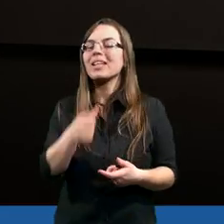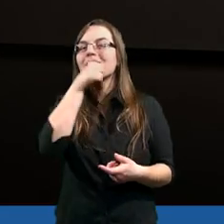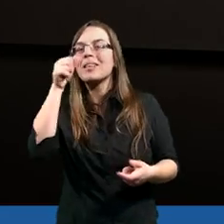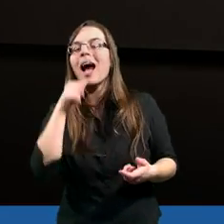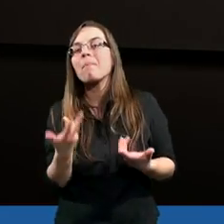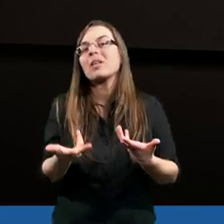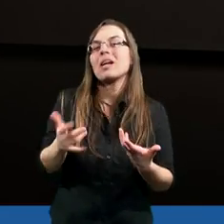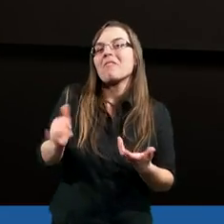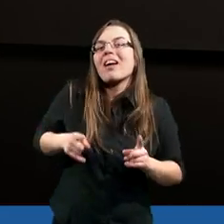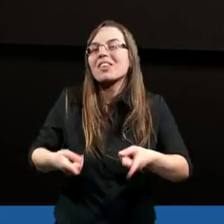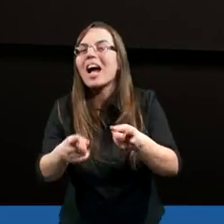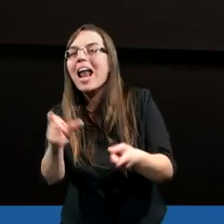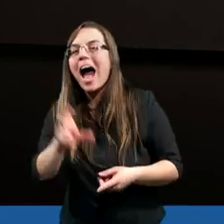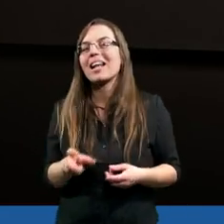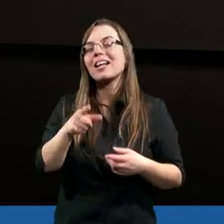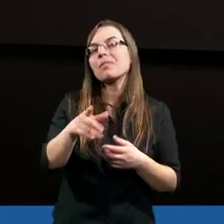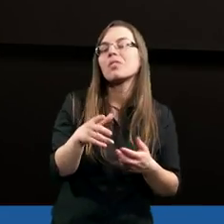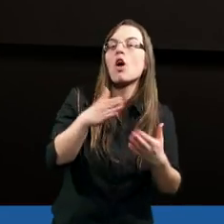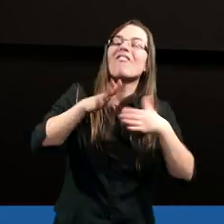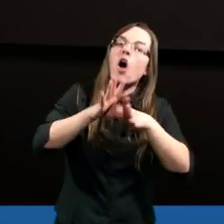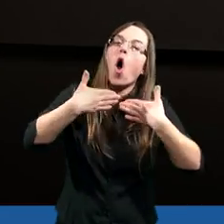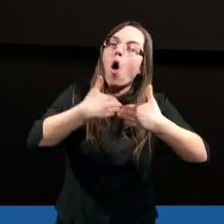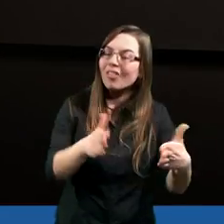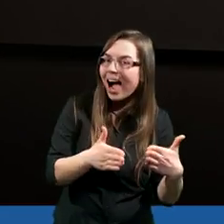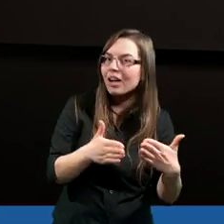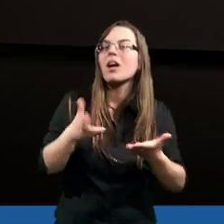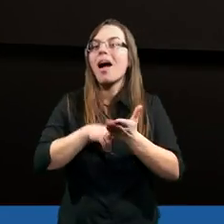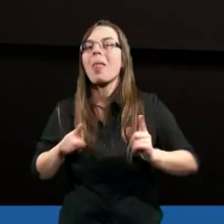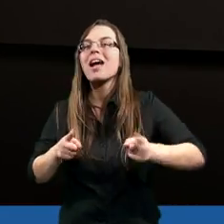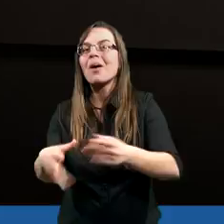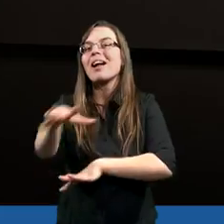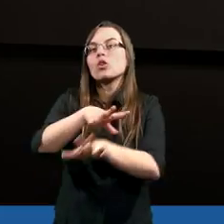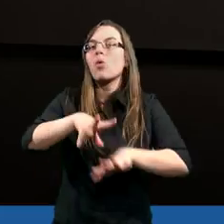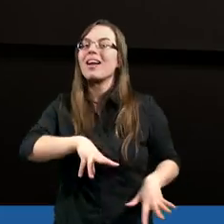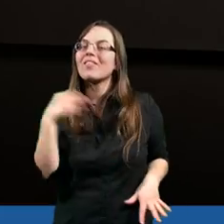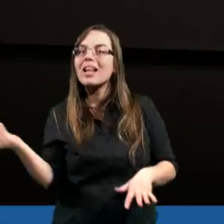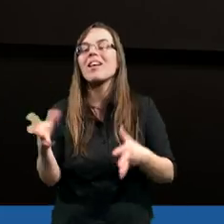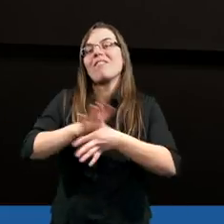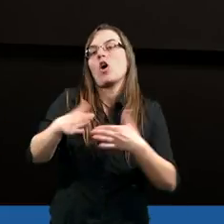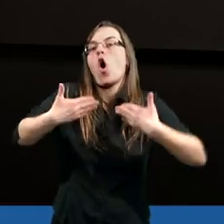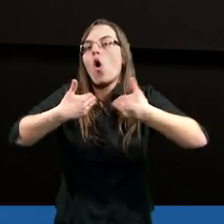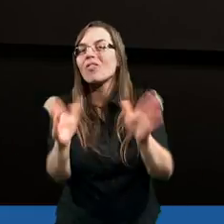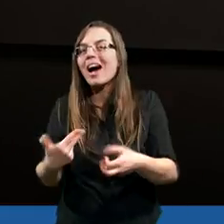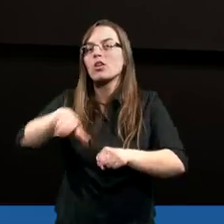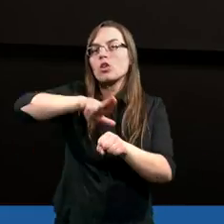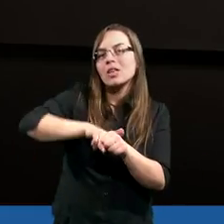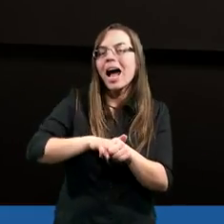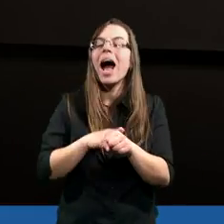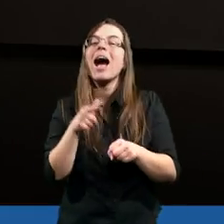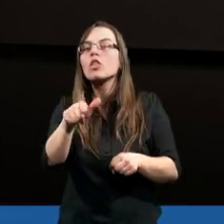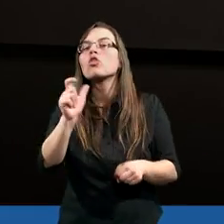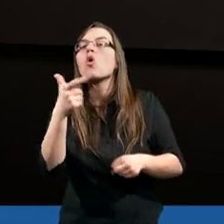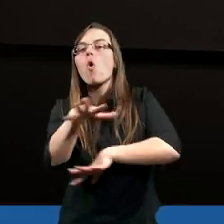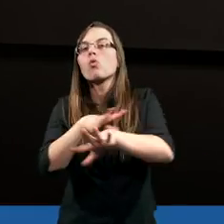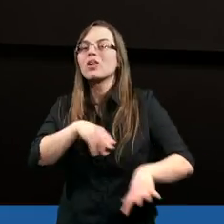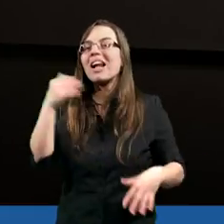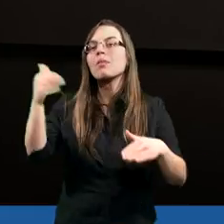tajemnica nie jest w idealnych relacjach, a tajemnica jest w otwartości na działanie Ducha Świętego. W otwartości na to, co